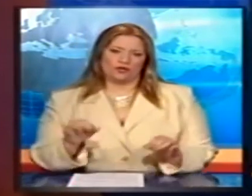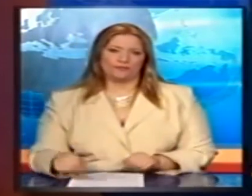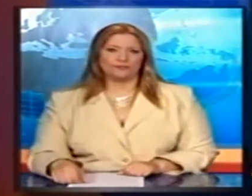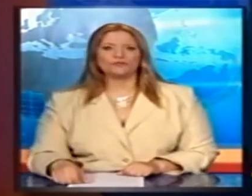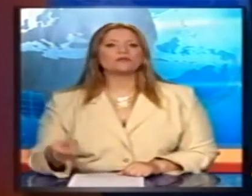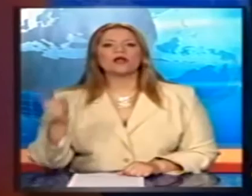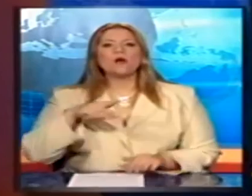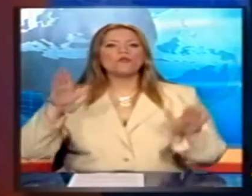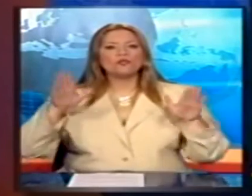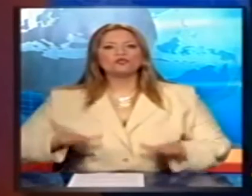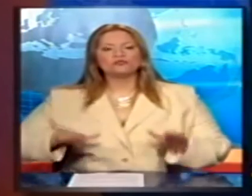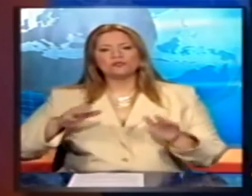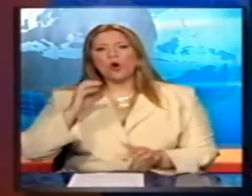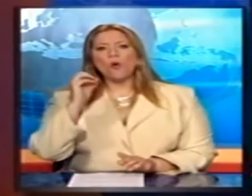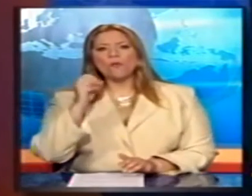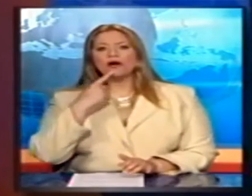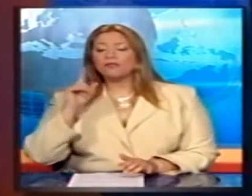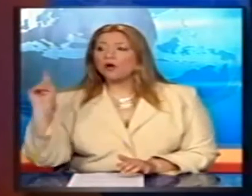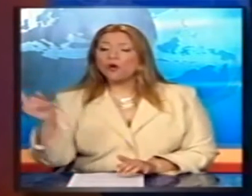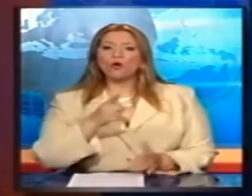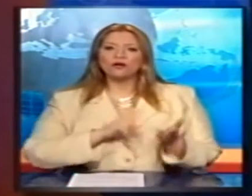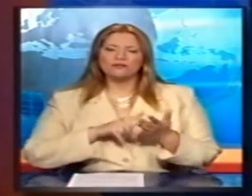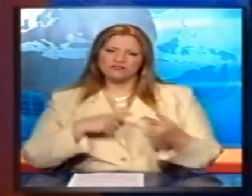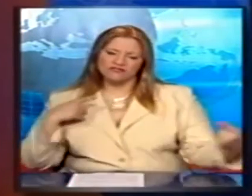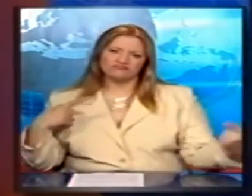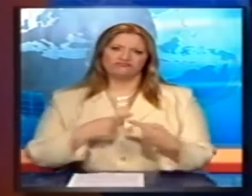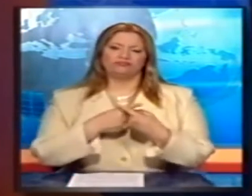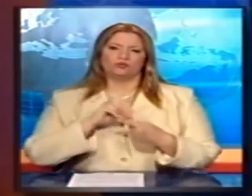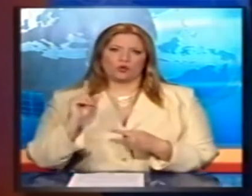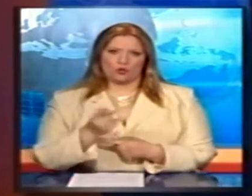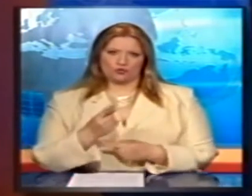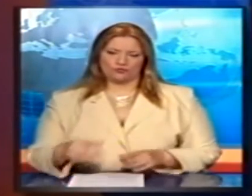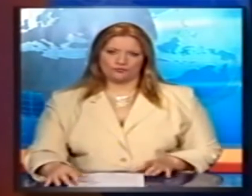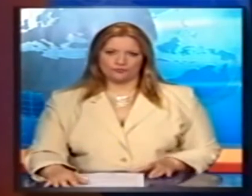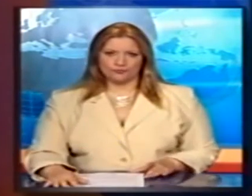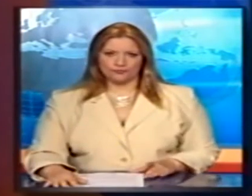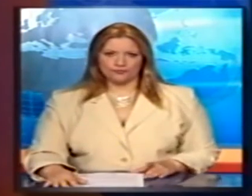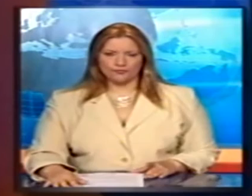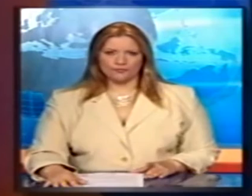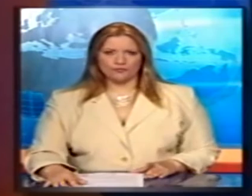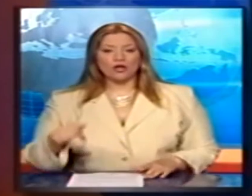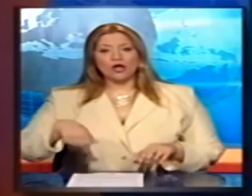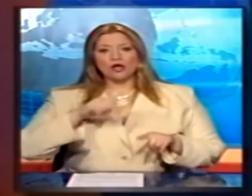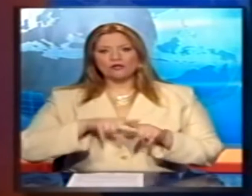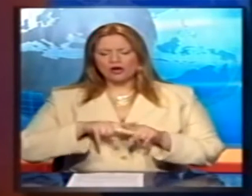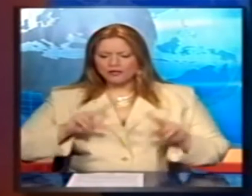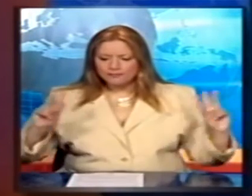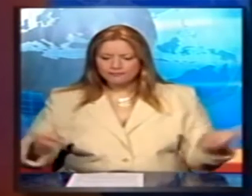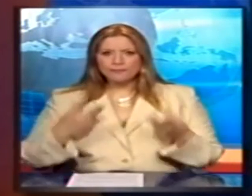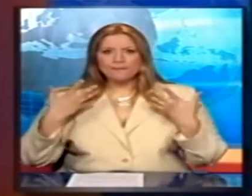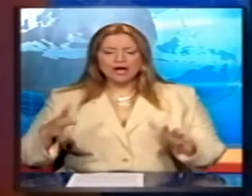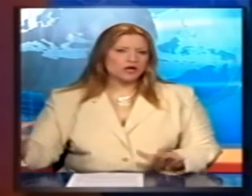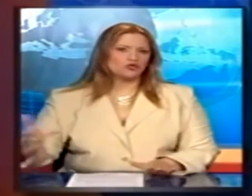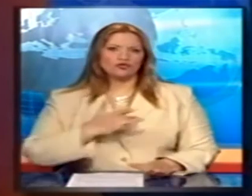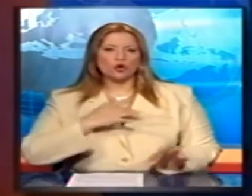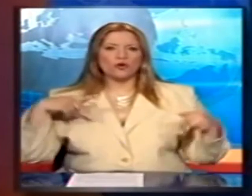ηχητικό μήνυμα το Μουλάσο Μάρ καλεί τους μουσουλμάνους να μην παρετηθούν του Ιερού Πολέμου κατά της Δύσης Φάκελο με στοιχεία για το ΕΣΥ